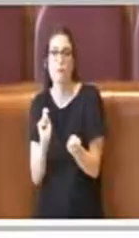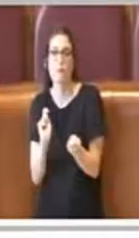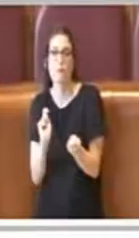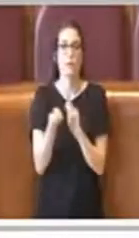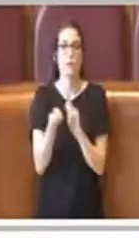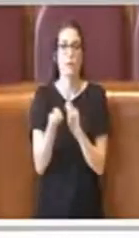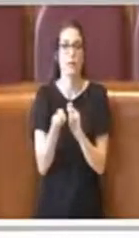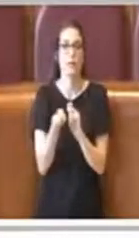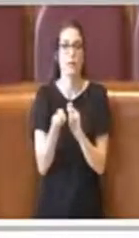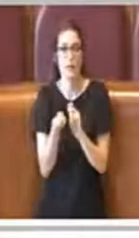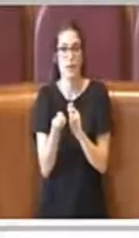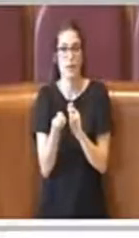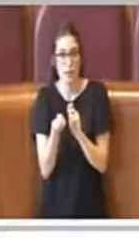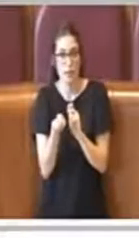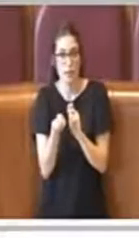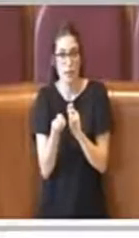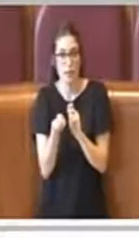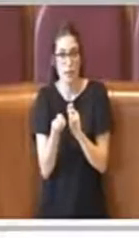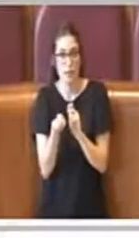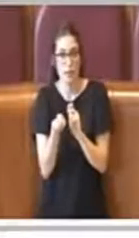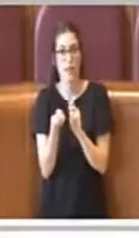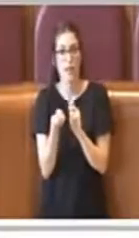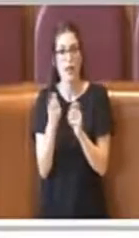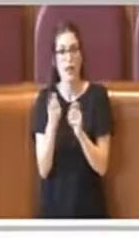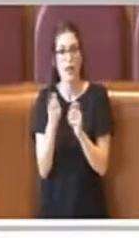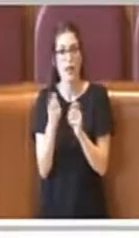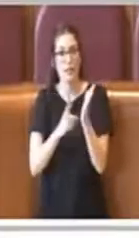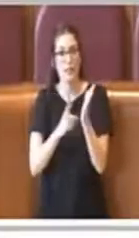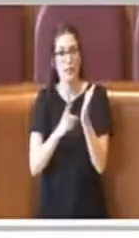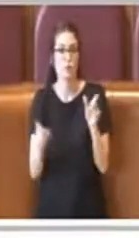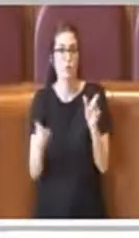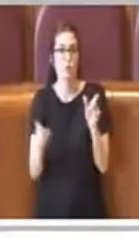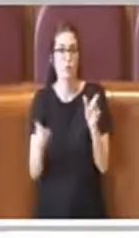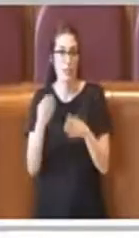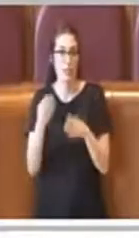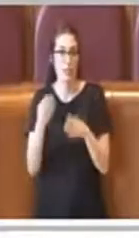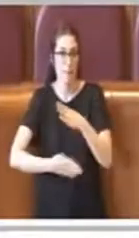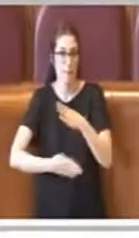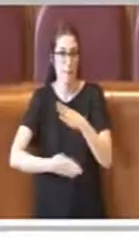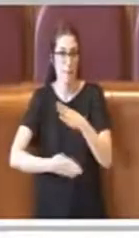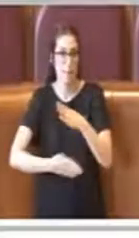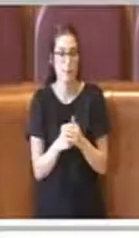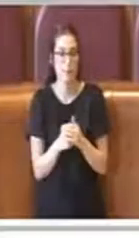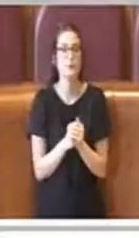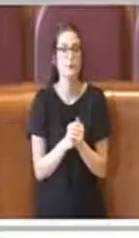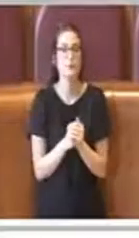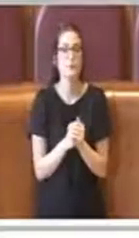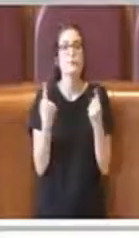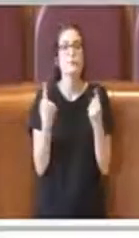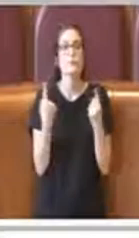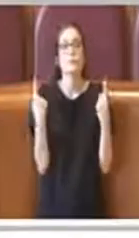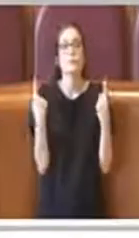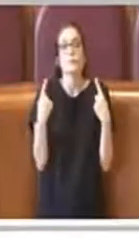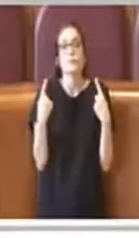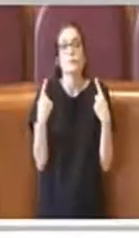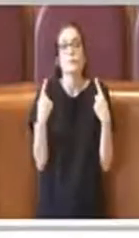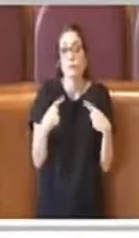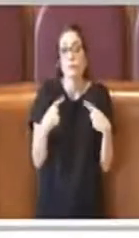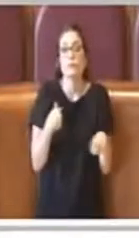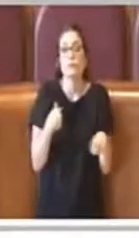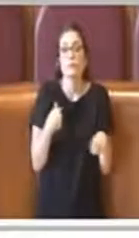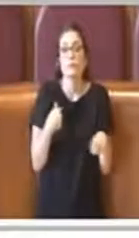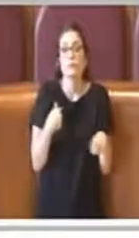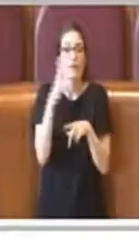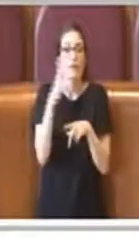comunque trasformato giustamente come vuole la Convenzione anche in diritti delle persone con disabilità, quindi di fatto